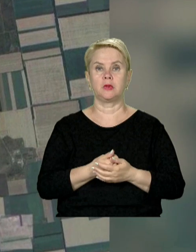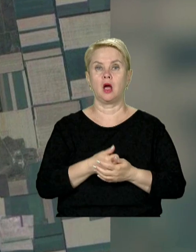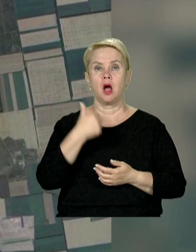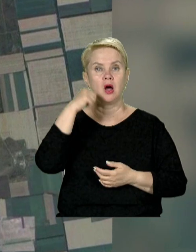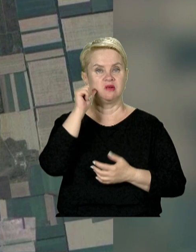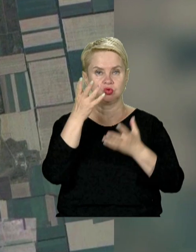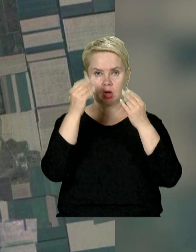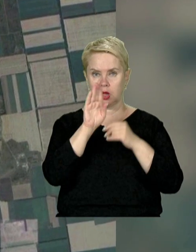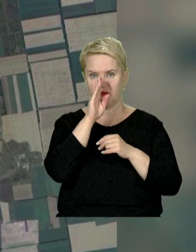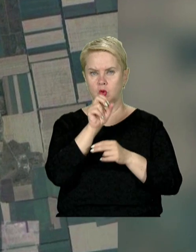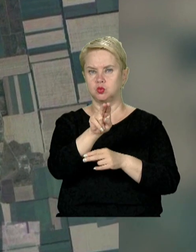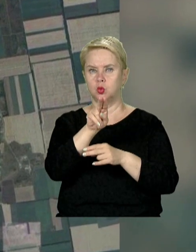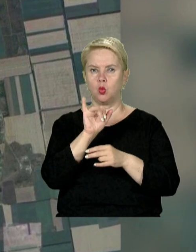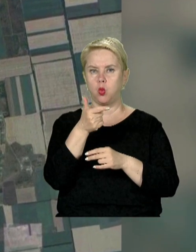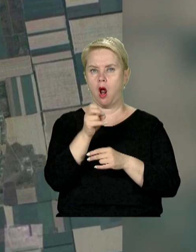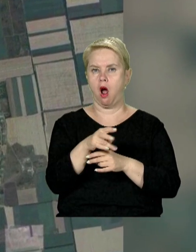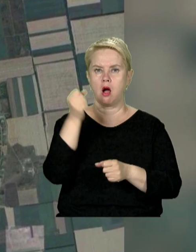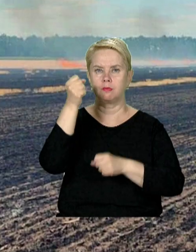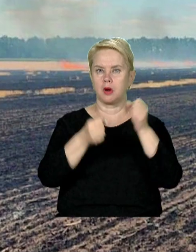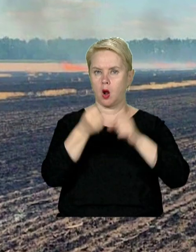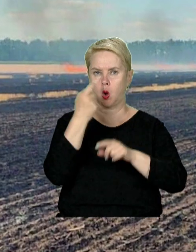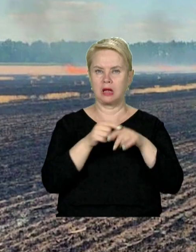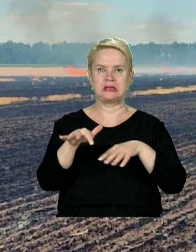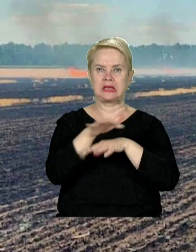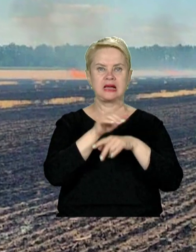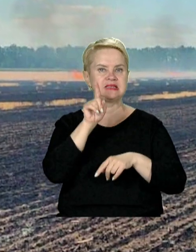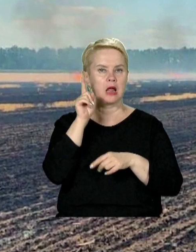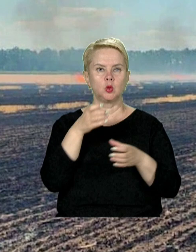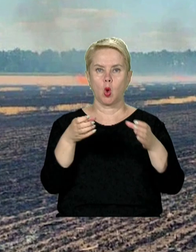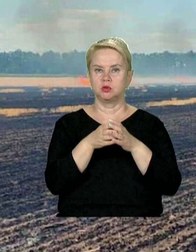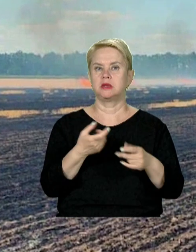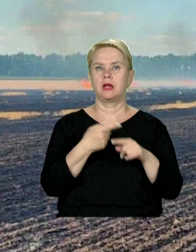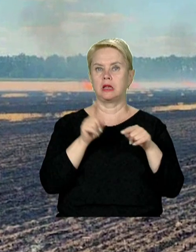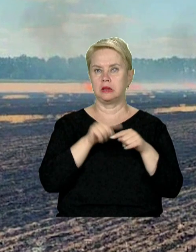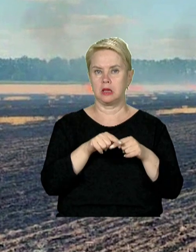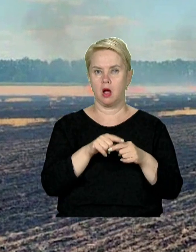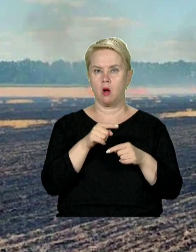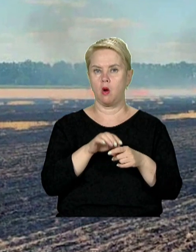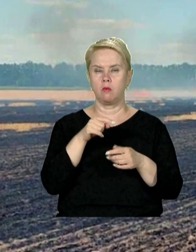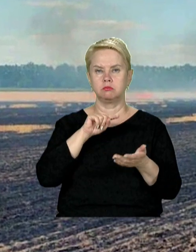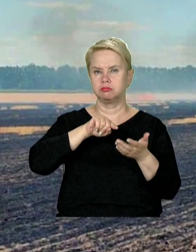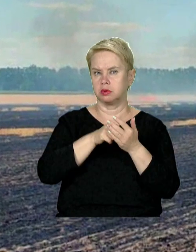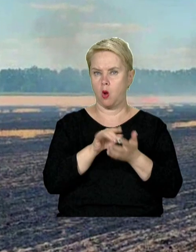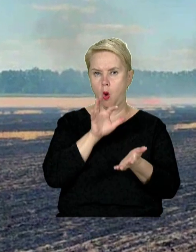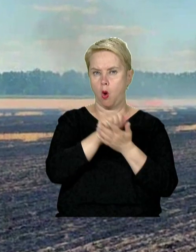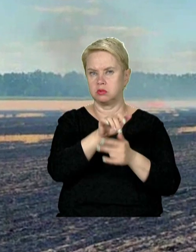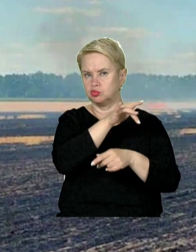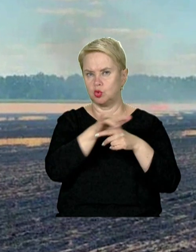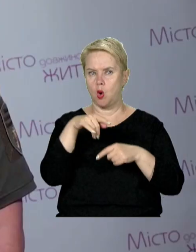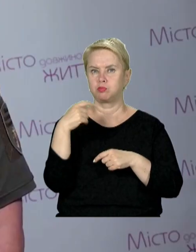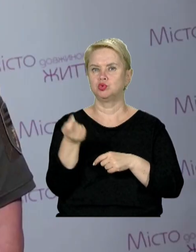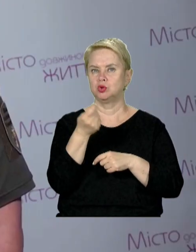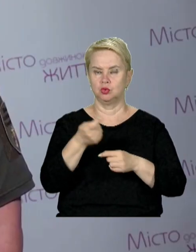от вчора в день ворог з ураганів знову обстріляв прикордонні території Зеленодольської громади. На меті у окупантів знищити врожай